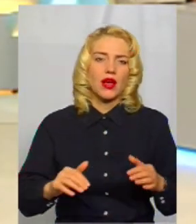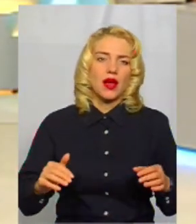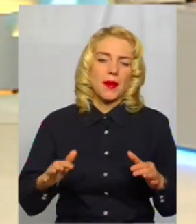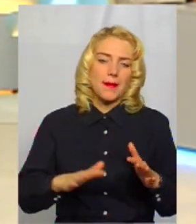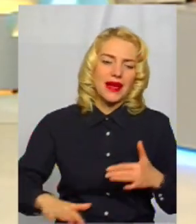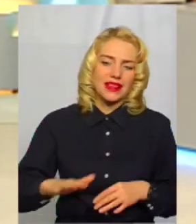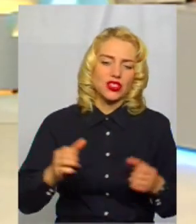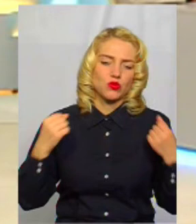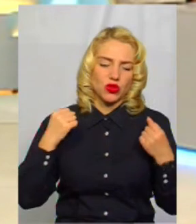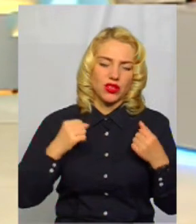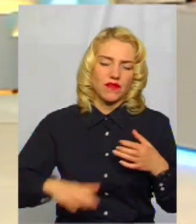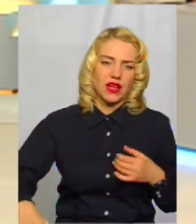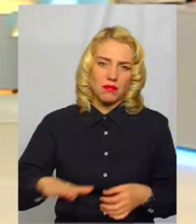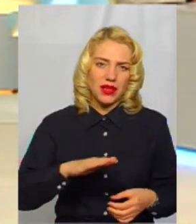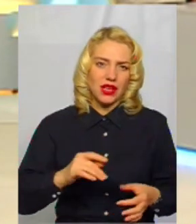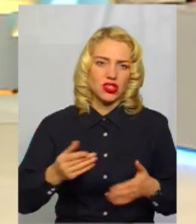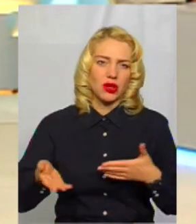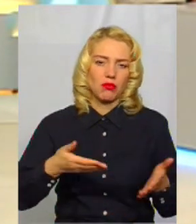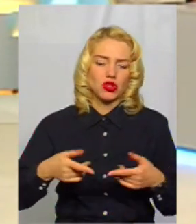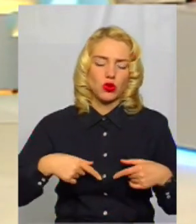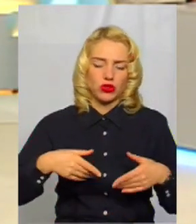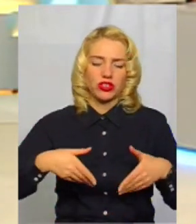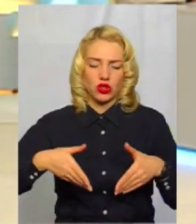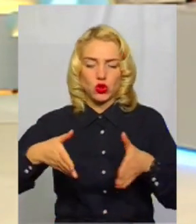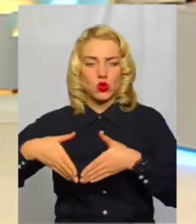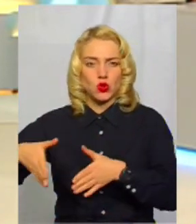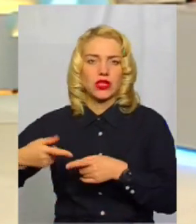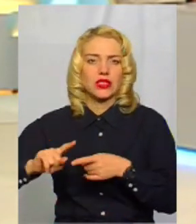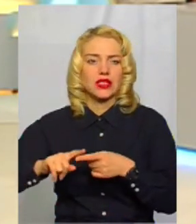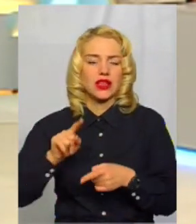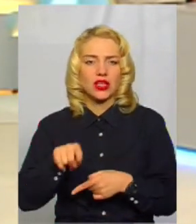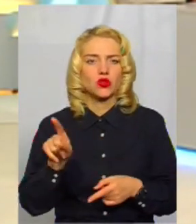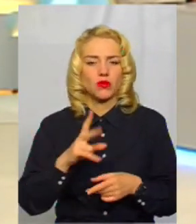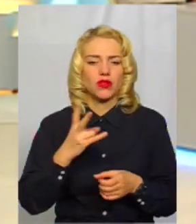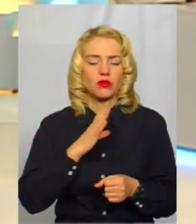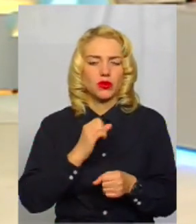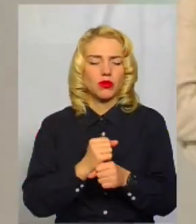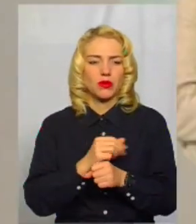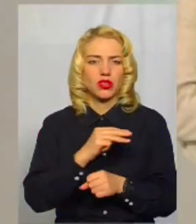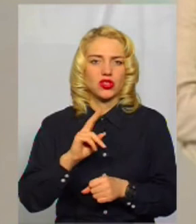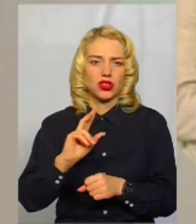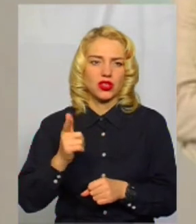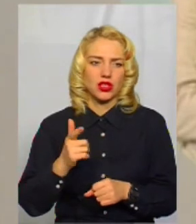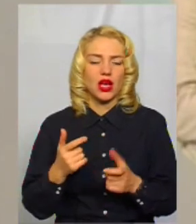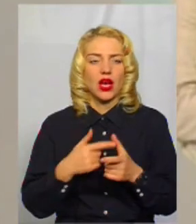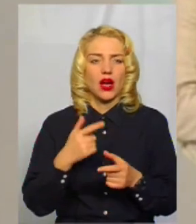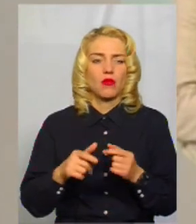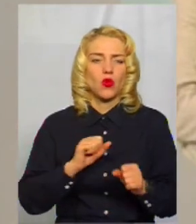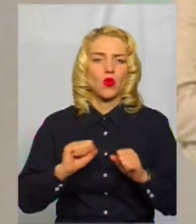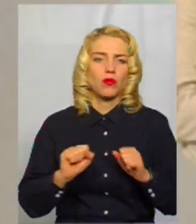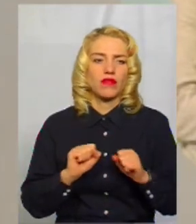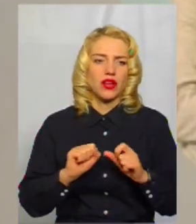майданчиків, пішохідних зон. Тобто це те, що мало би робити управління житлово-комунального господарства або, можливо,